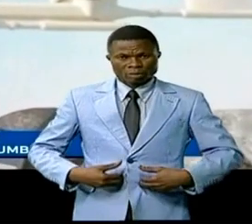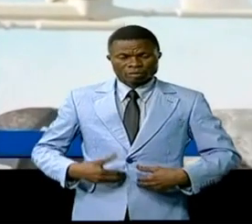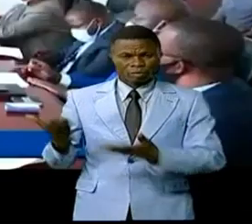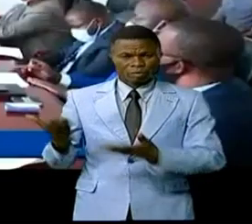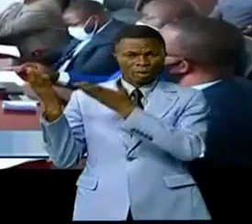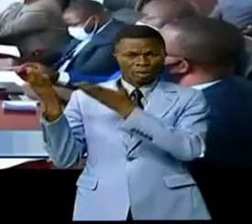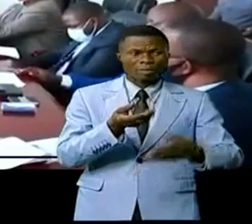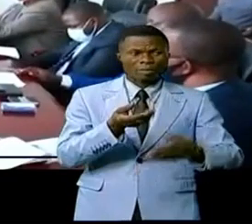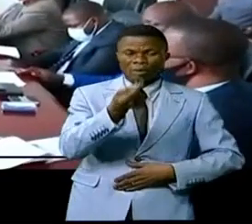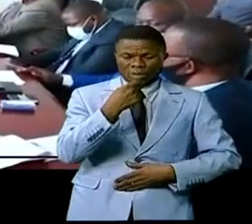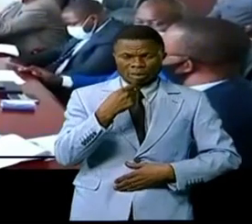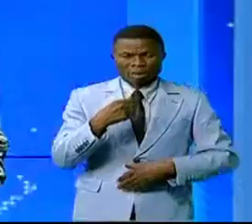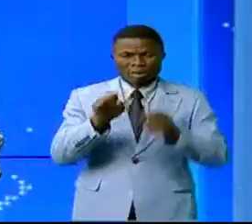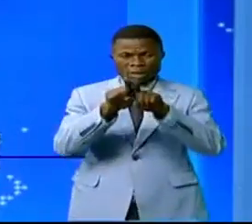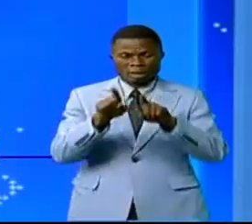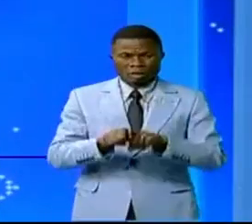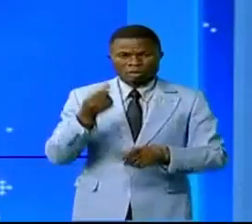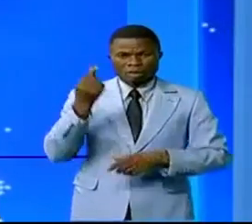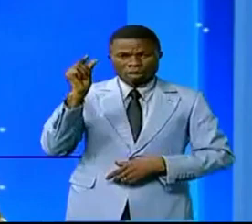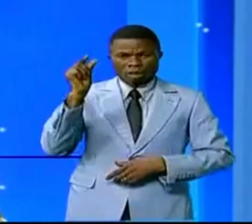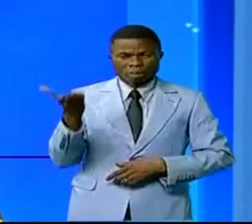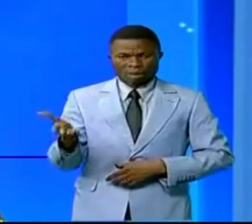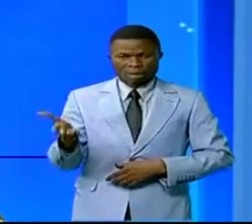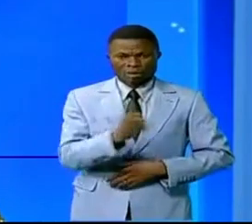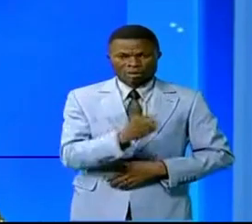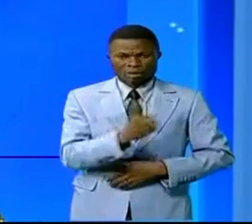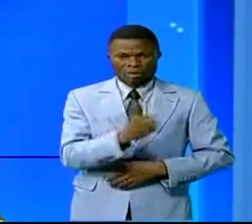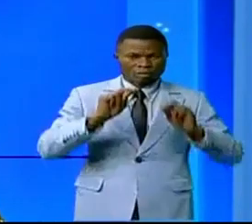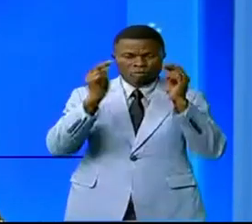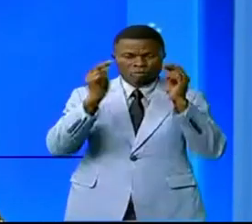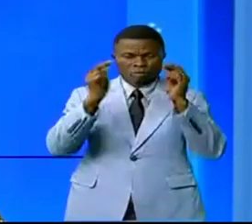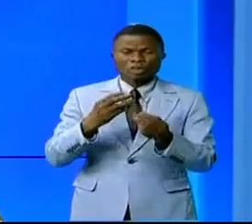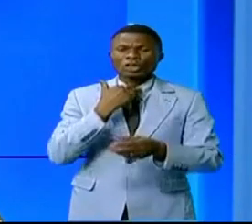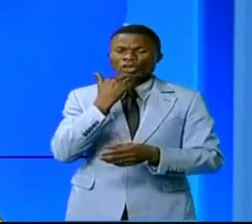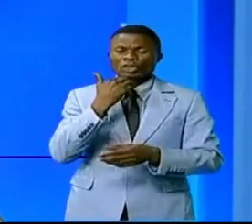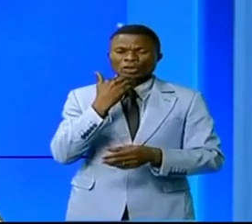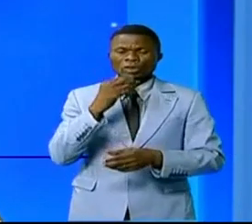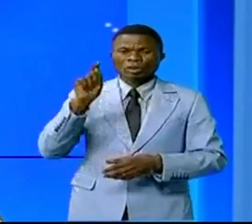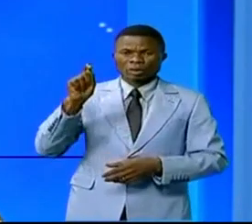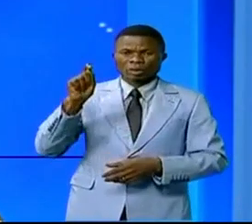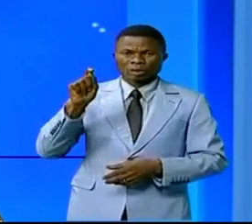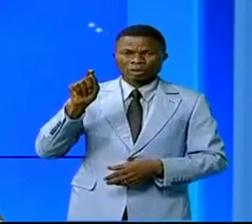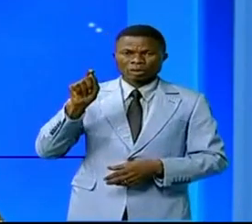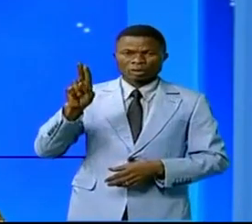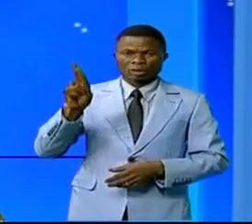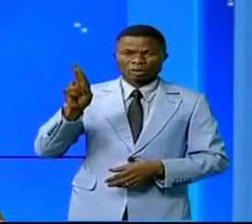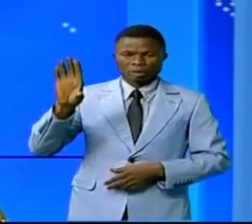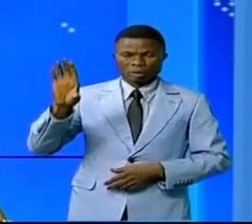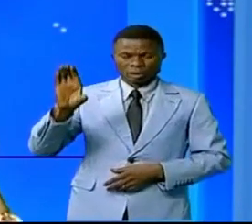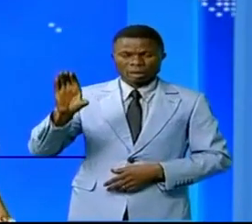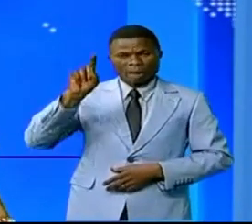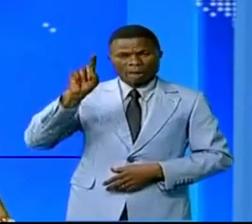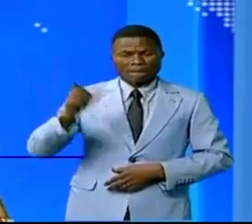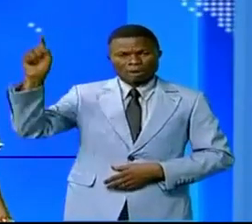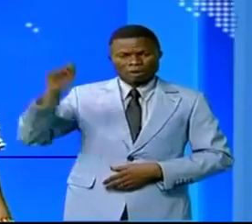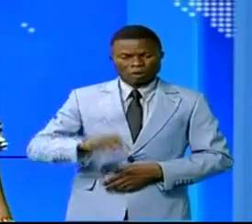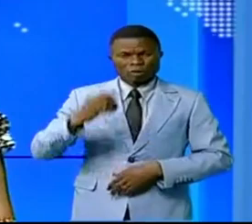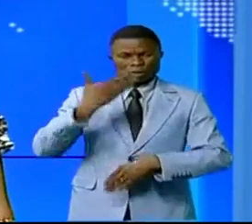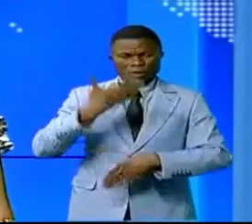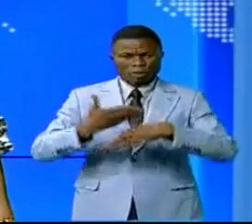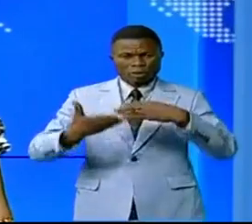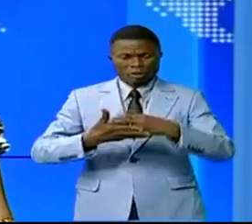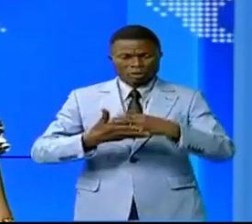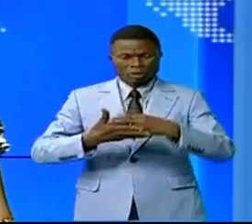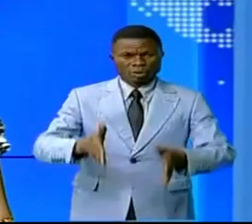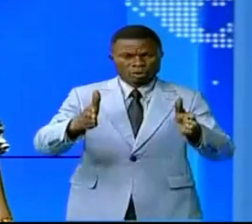médicaments et les mines. Un groupe d'investisseurs turcs désireux d'investir dans la réhabilitation des